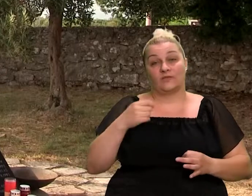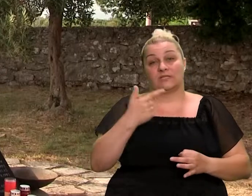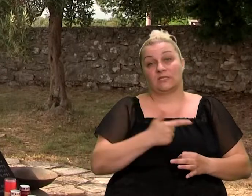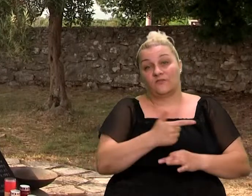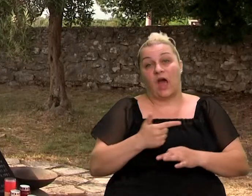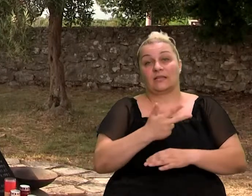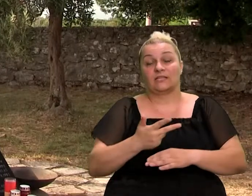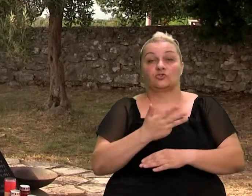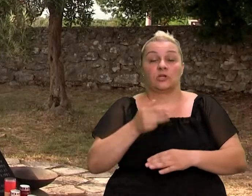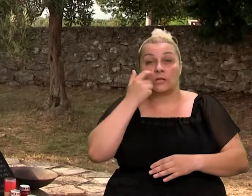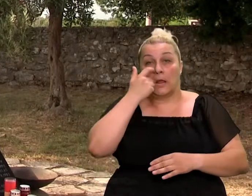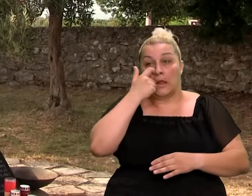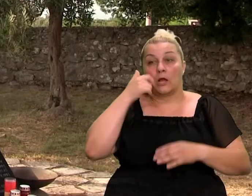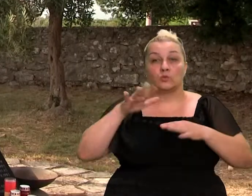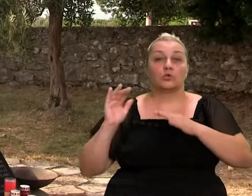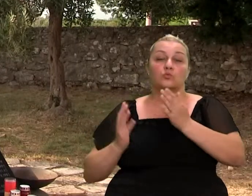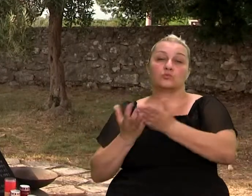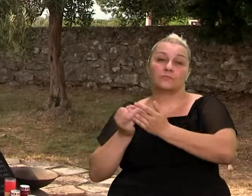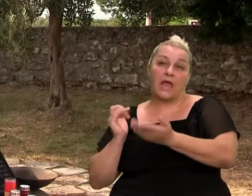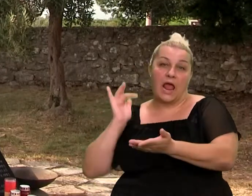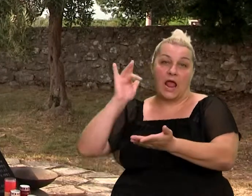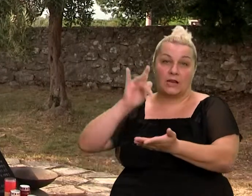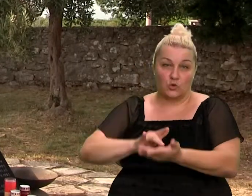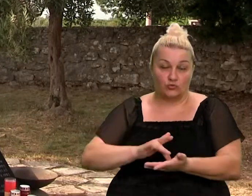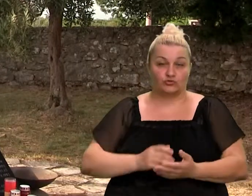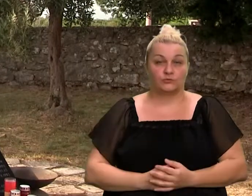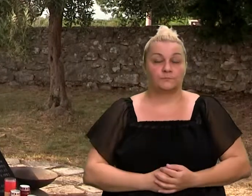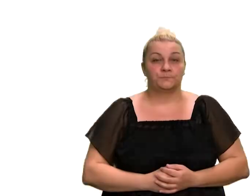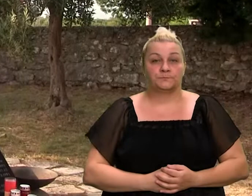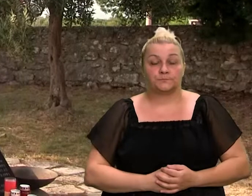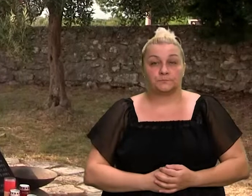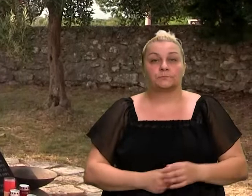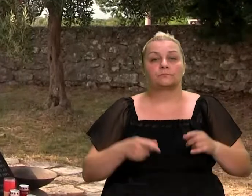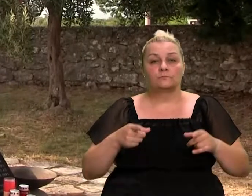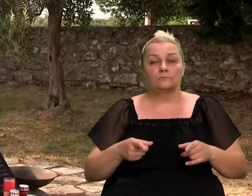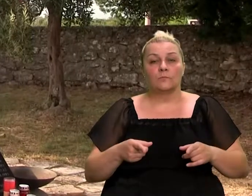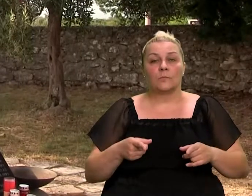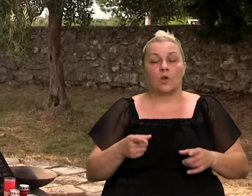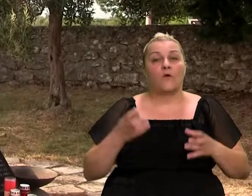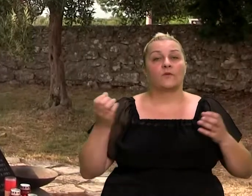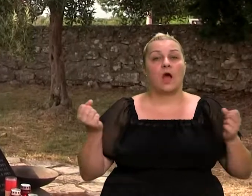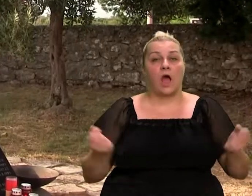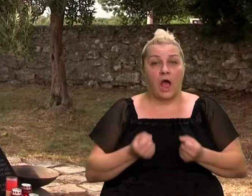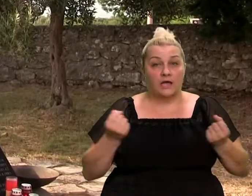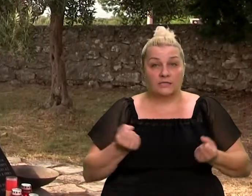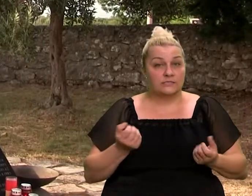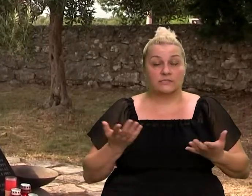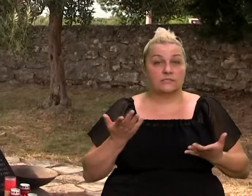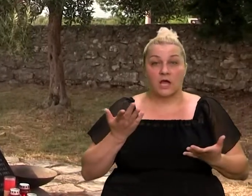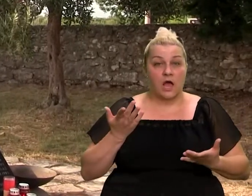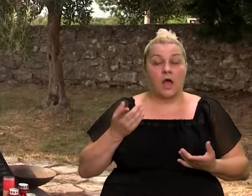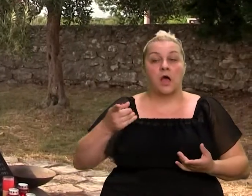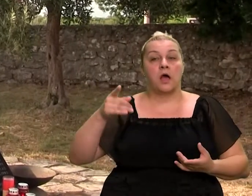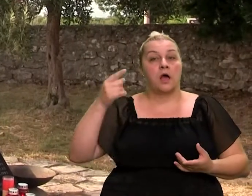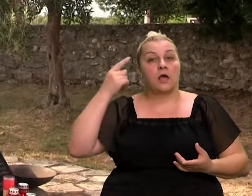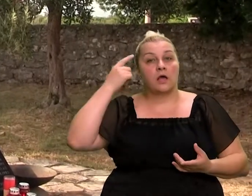daleko ljudi su stigli na odredišta odnosno u split jer takav je bija dogovod. Akcija je bila zamišljena, išlo se iz tri pravca,